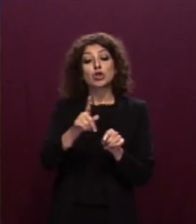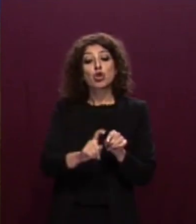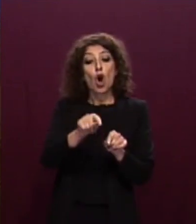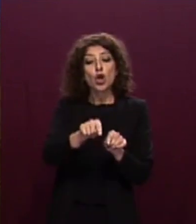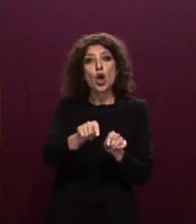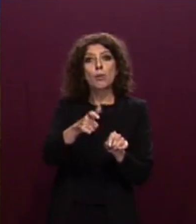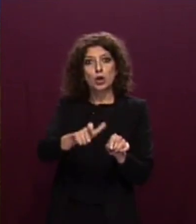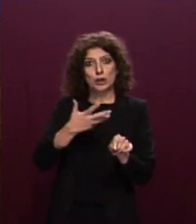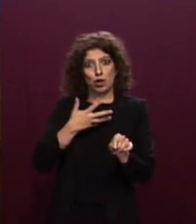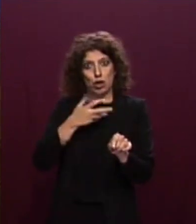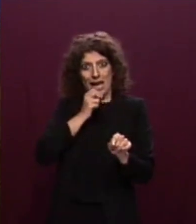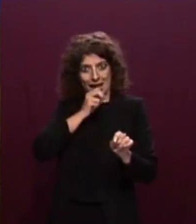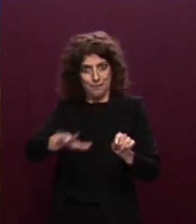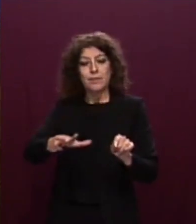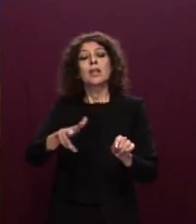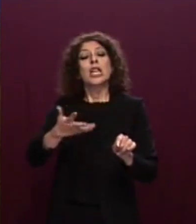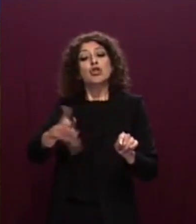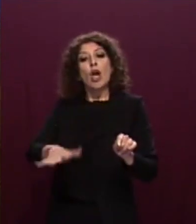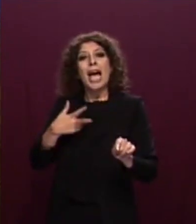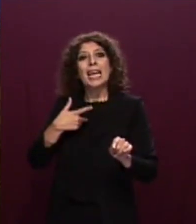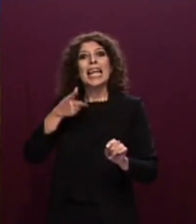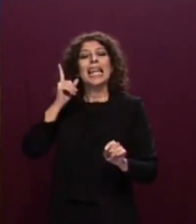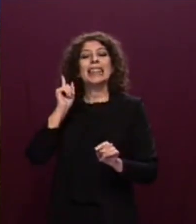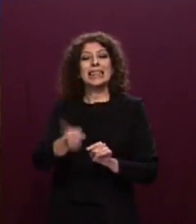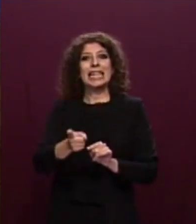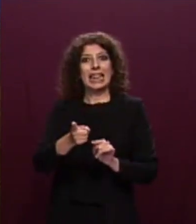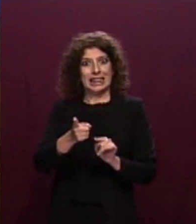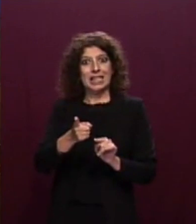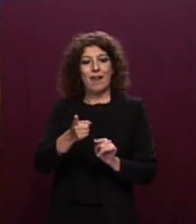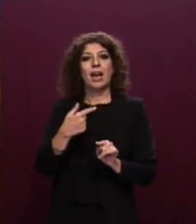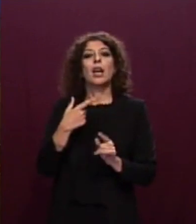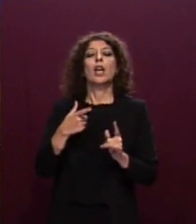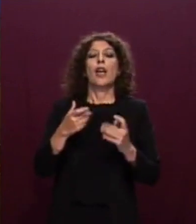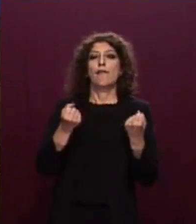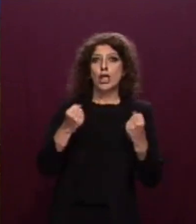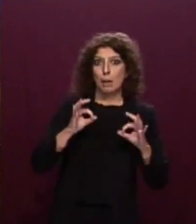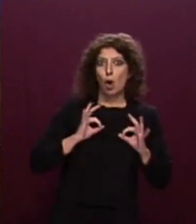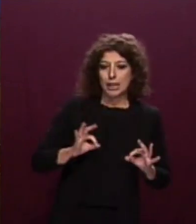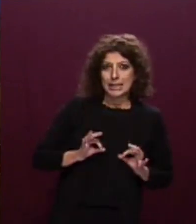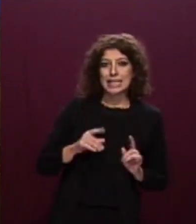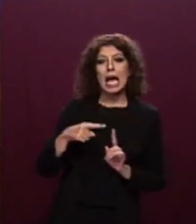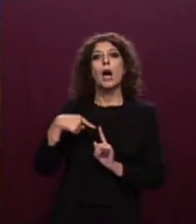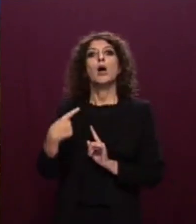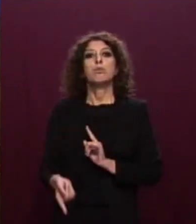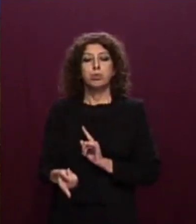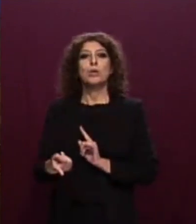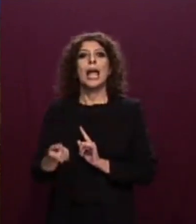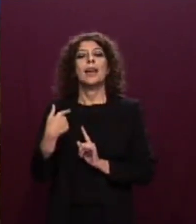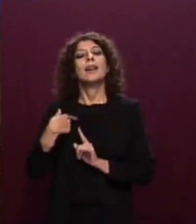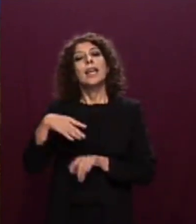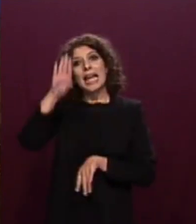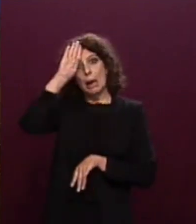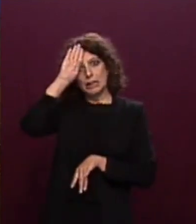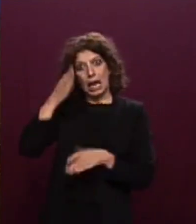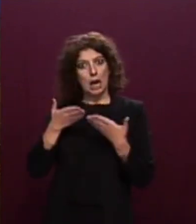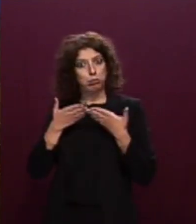verbale, ho emanato una direttiva alle Forze di Polizia e al Comandante Generale del Corpo delle Capitanerie di Porto, con la quale ho